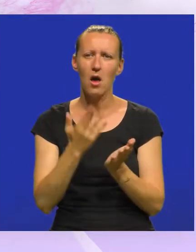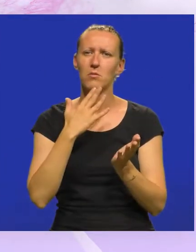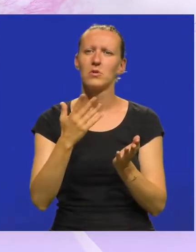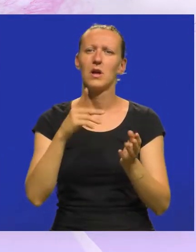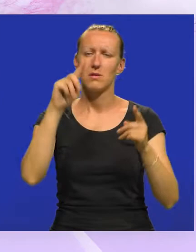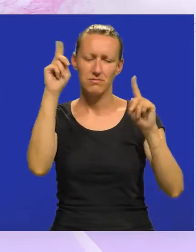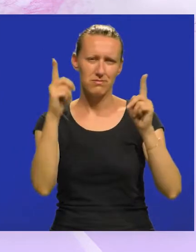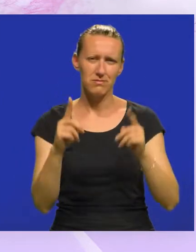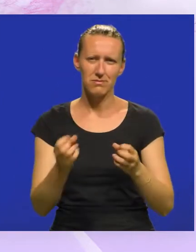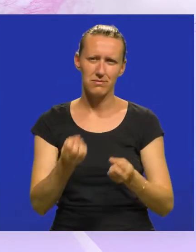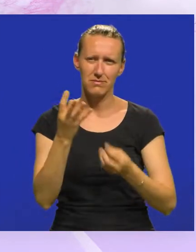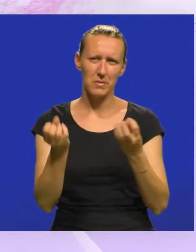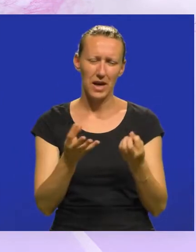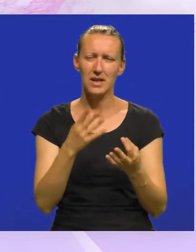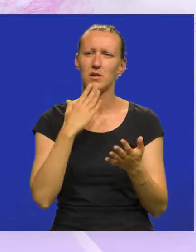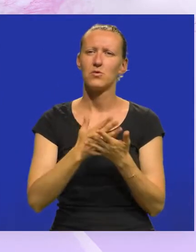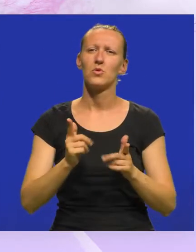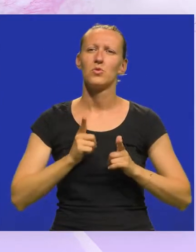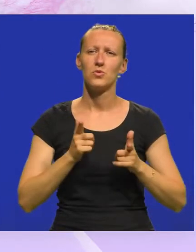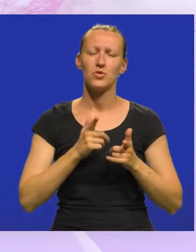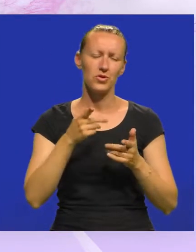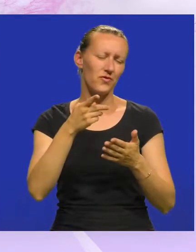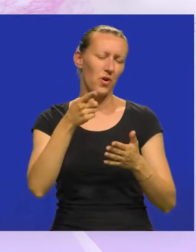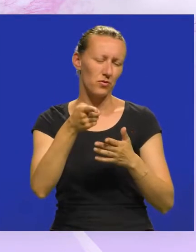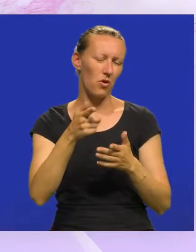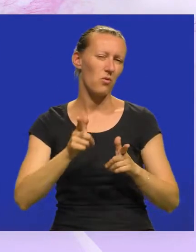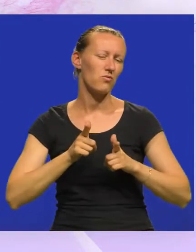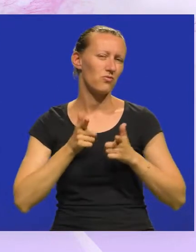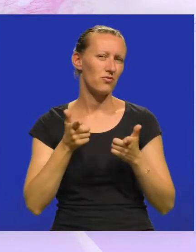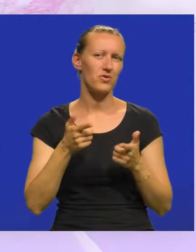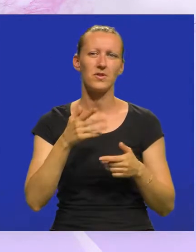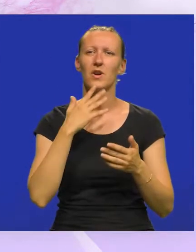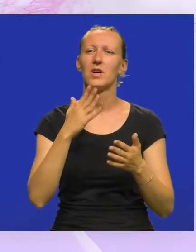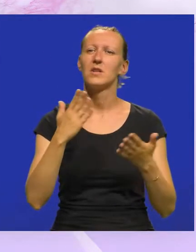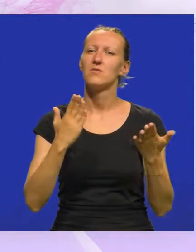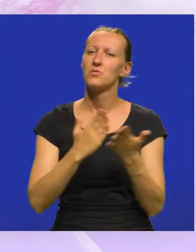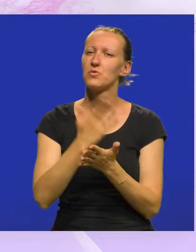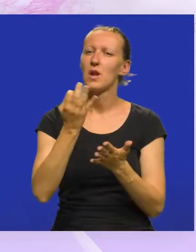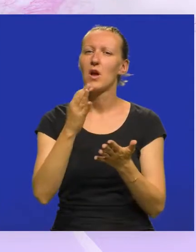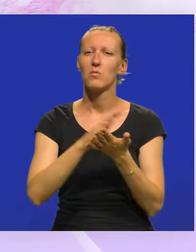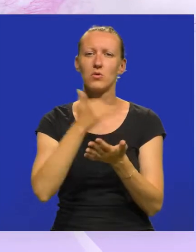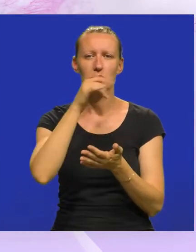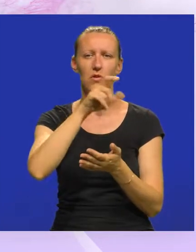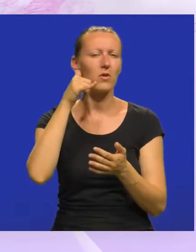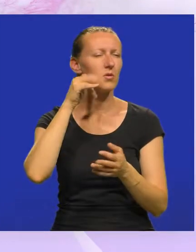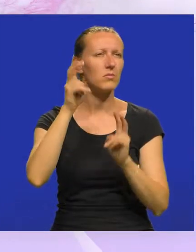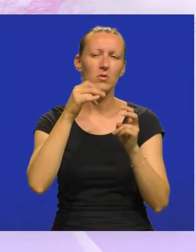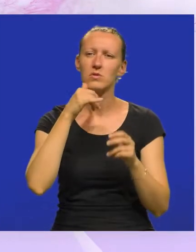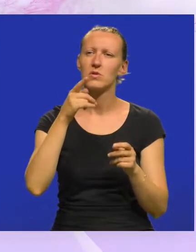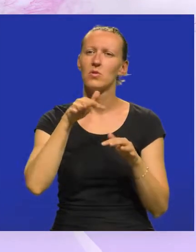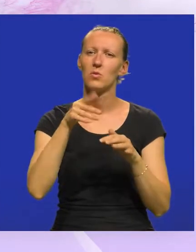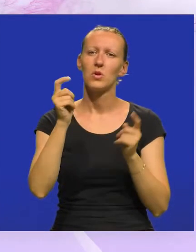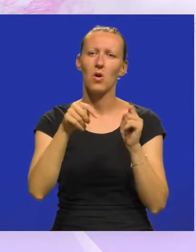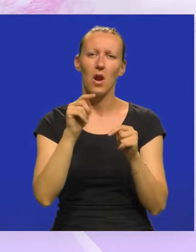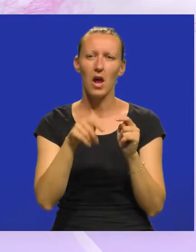konfeti, da jednostavno uživamo u tome. I spontano, nekako smo počeli nazivati ljude, počeli